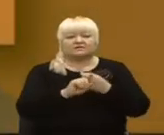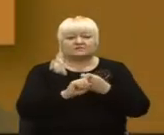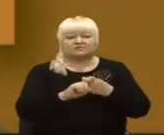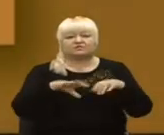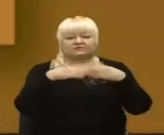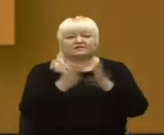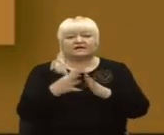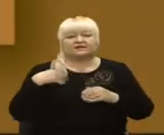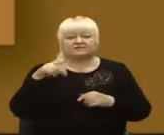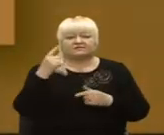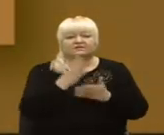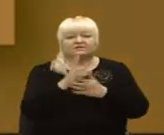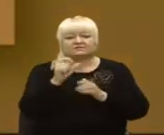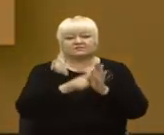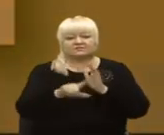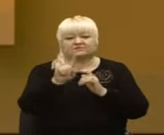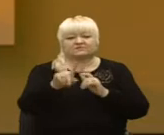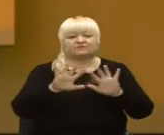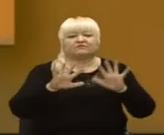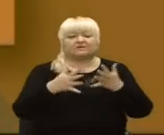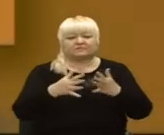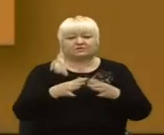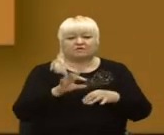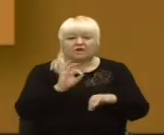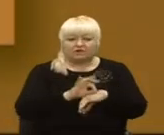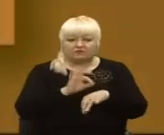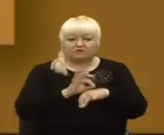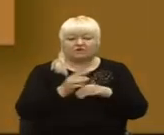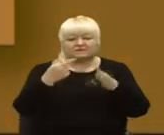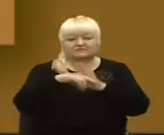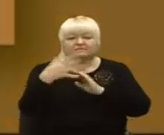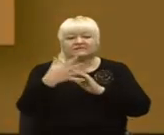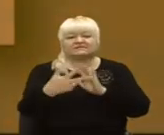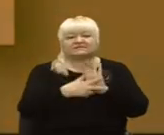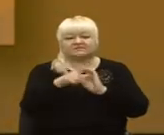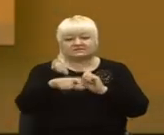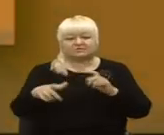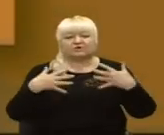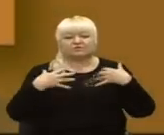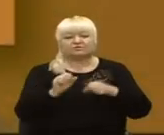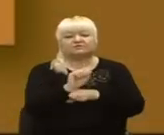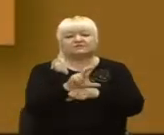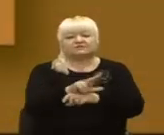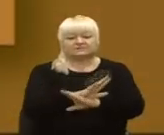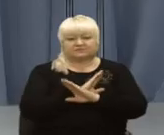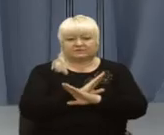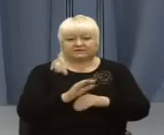371 випадок захворювання на коронавірус. З них 58 людей одужали, 13 померли.